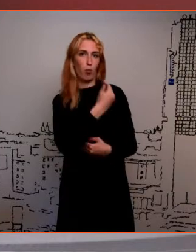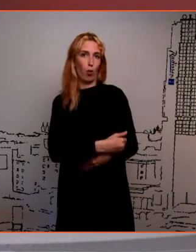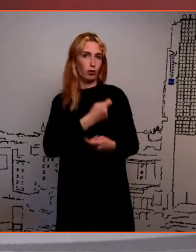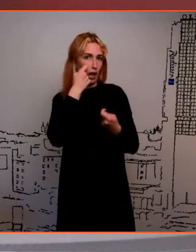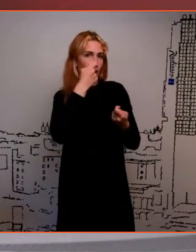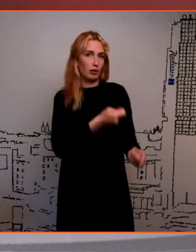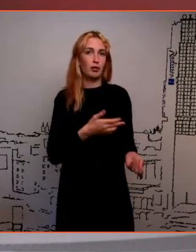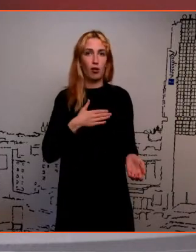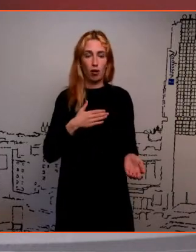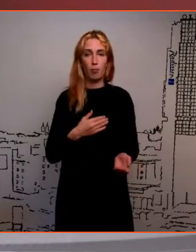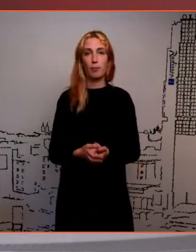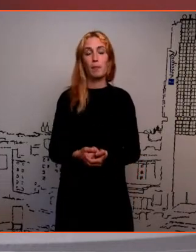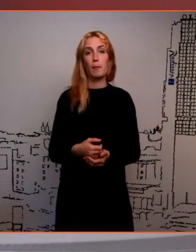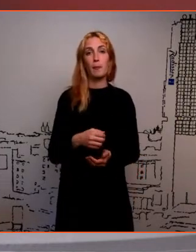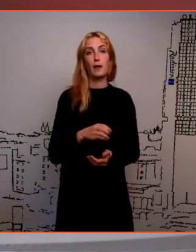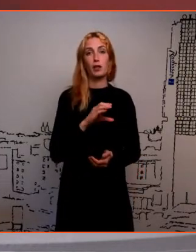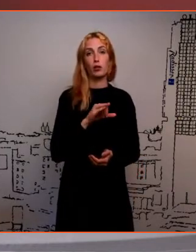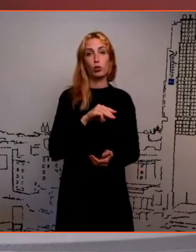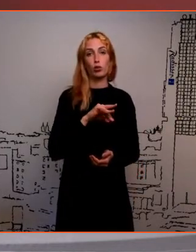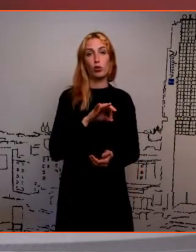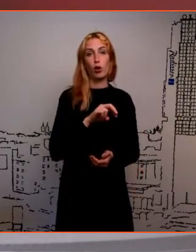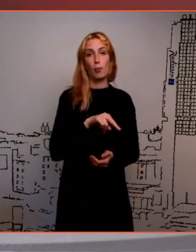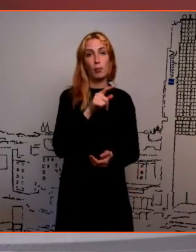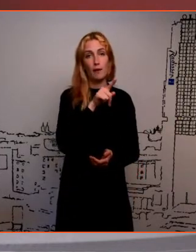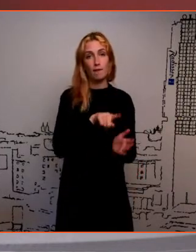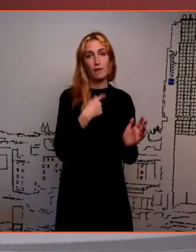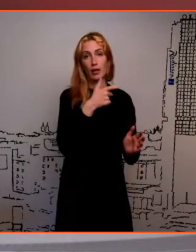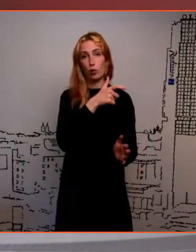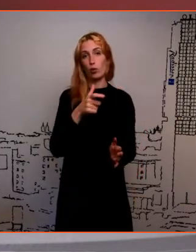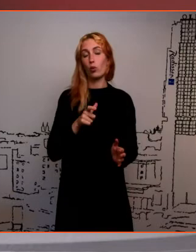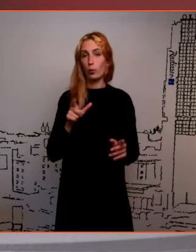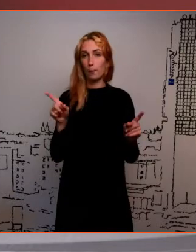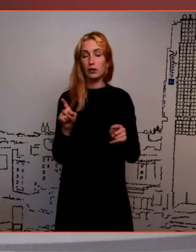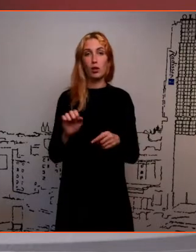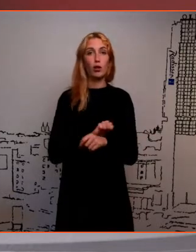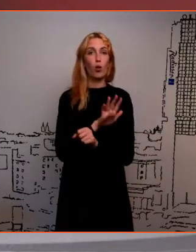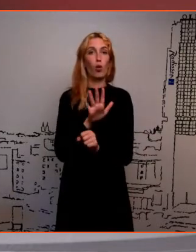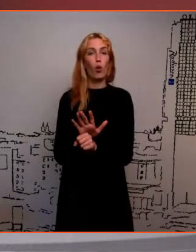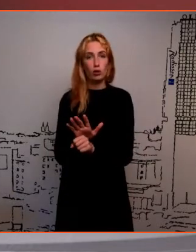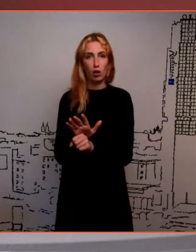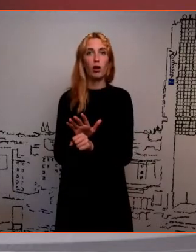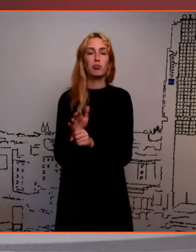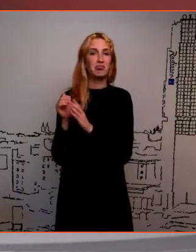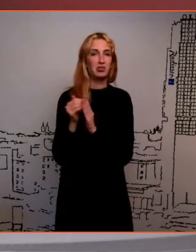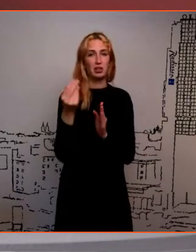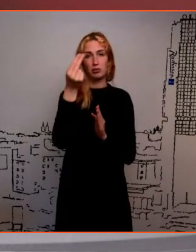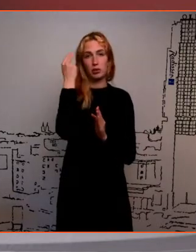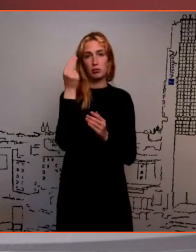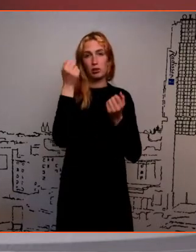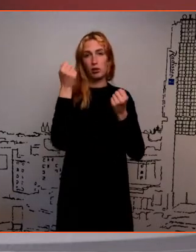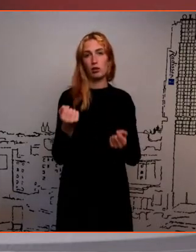ja Moonika Sutrapt toob välja ka selle lühidalt, et korona on teinud õppimise päris raskeks